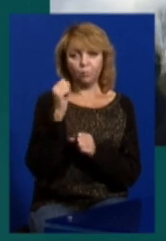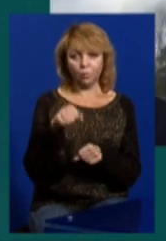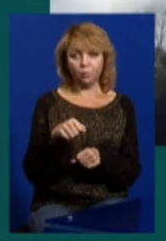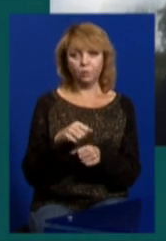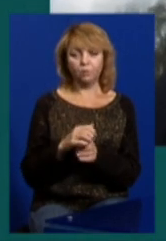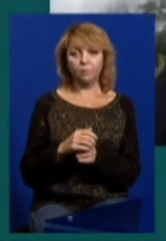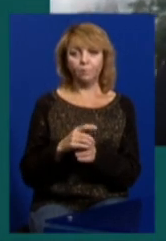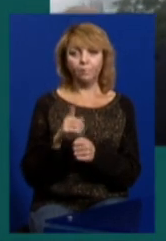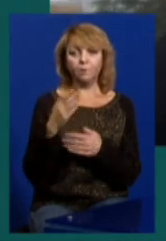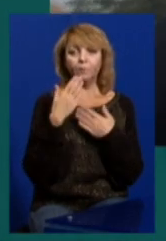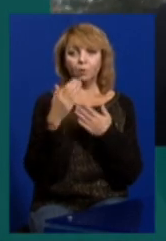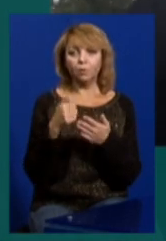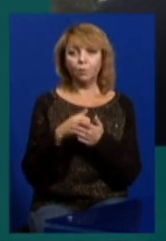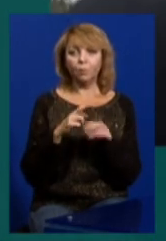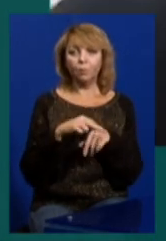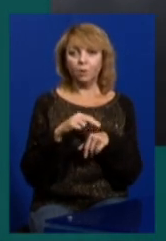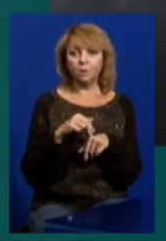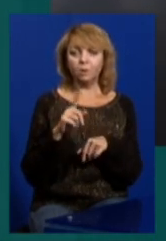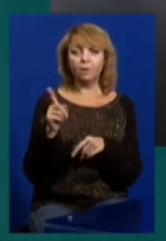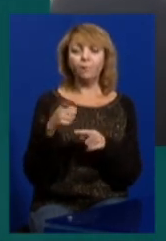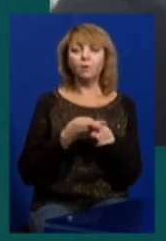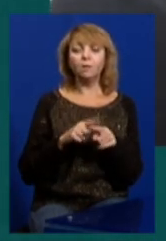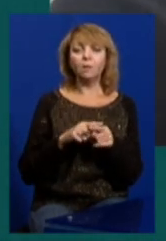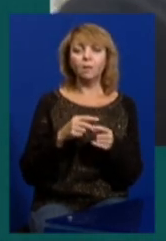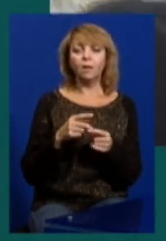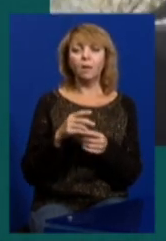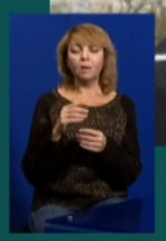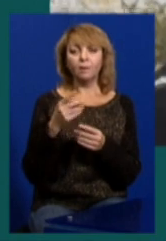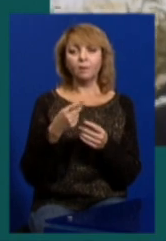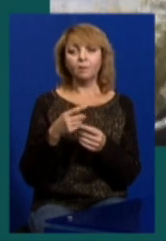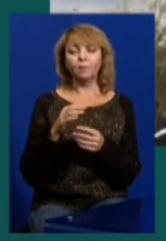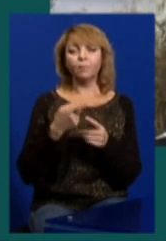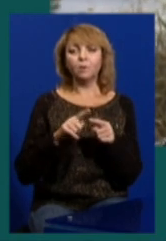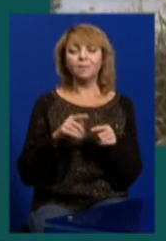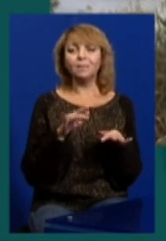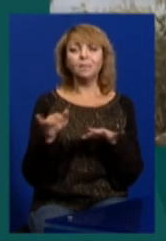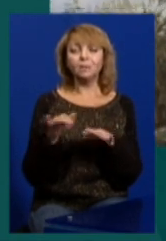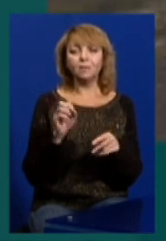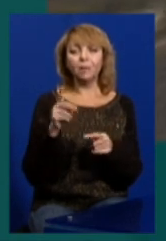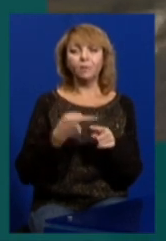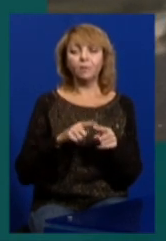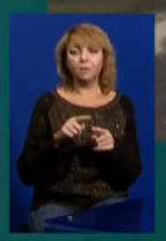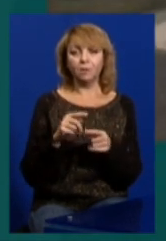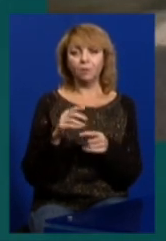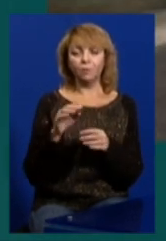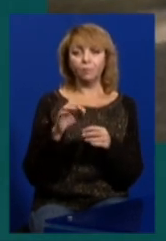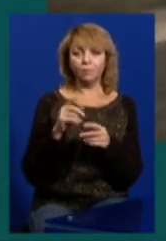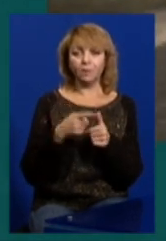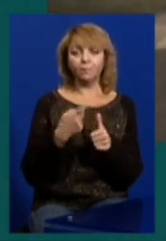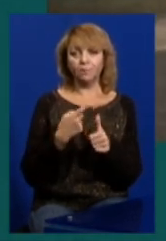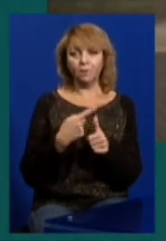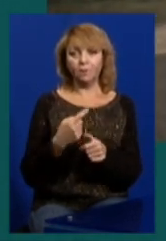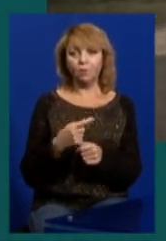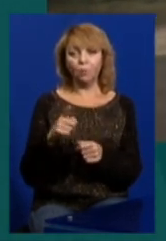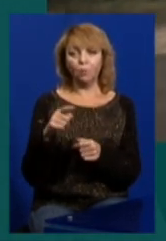Ви звернулися до поліції. Як вони зафіксували, кваліфікували це і взагалі, чи йдеться якісь розслідування? У